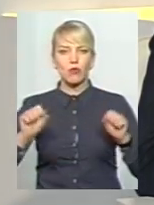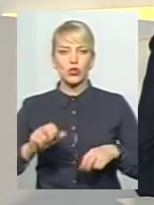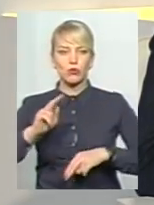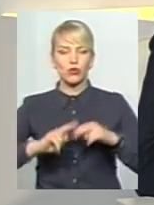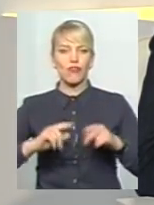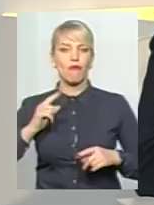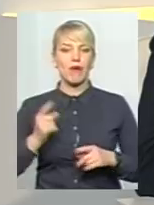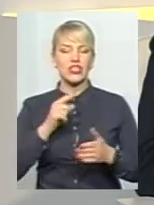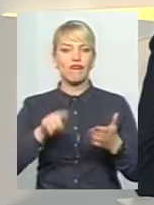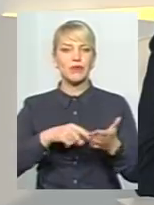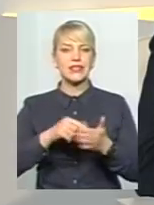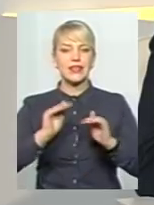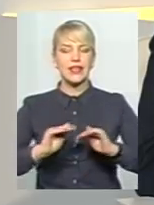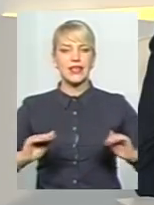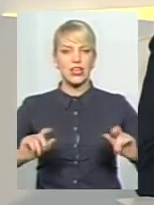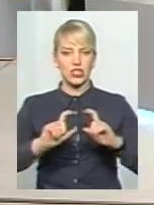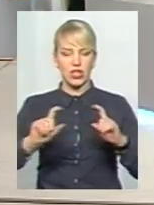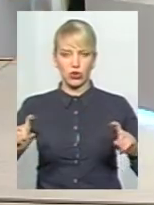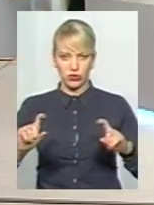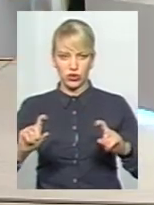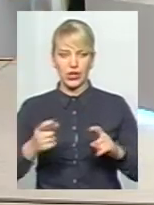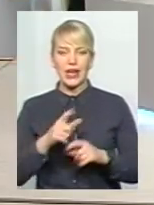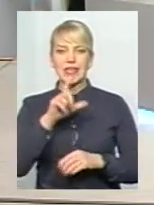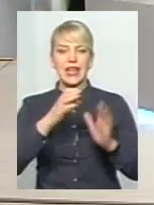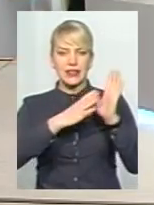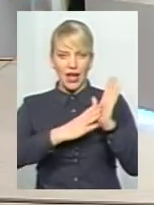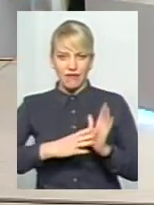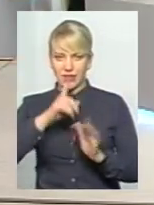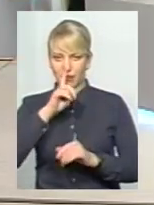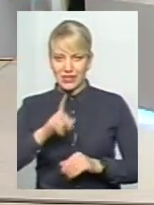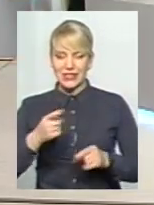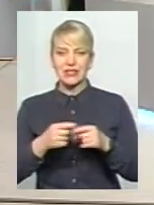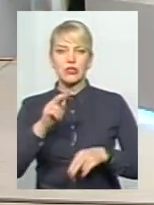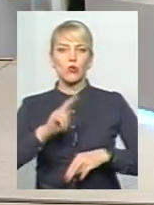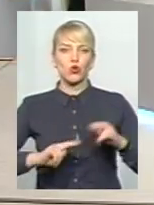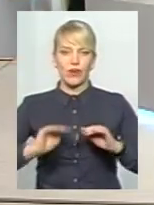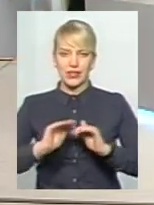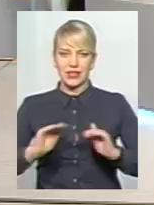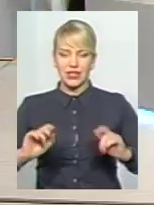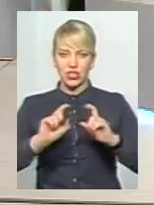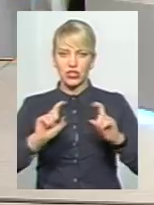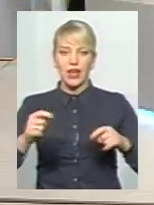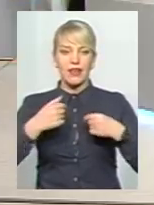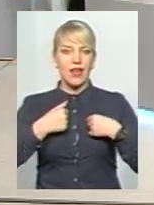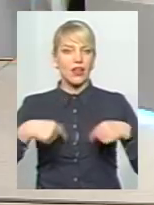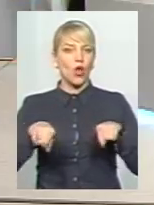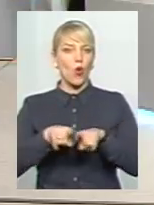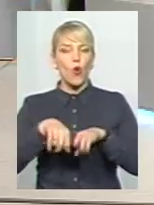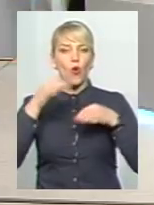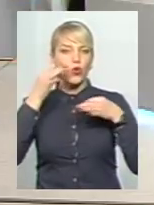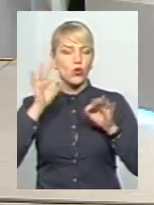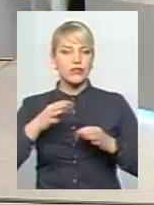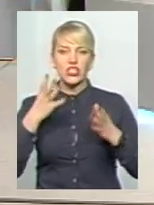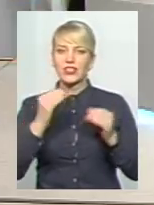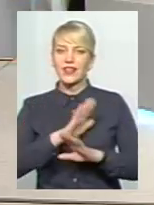місті дитячий садочок. Це безпрецедентний термін, тому що за 9 місяців збудувати дитячий садочок, я такого досвіду, в принципі, не